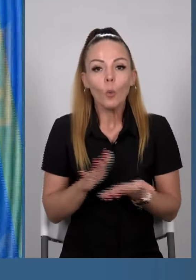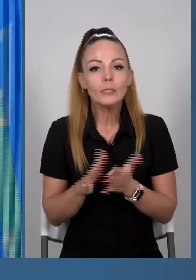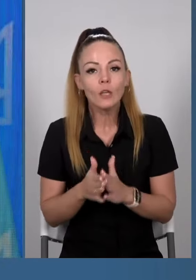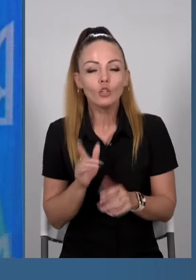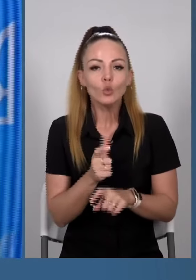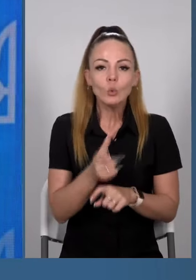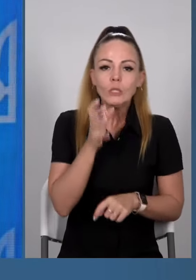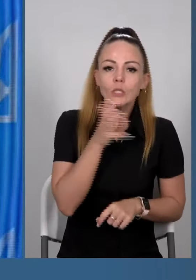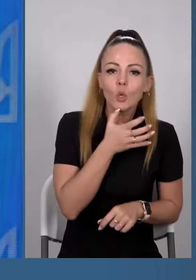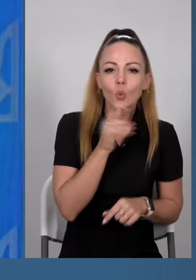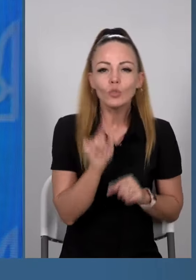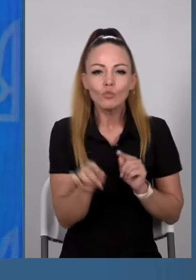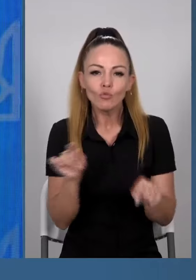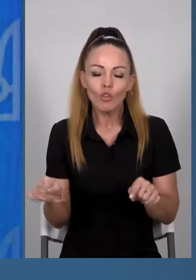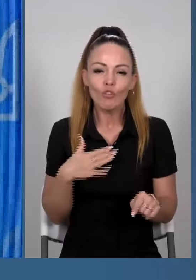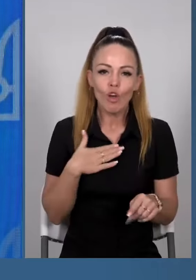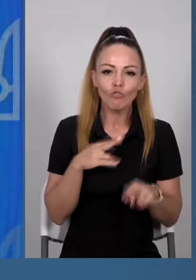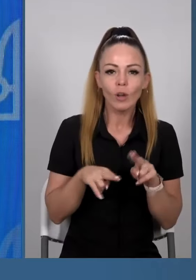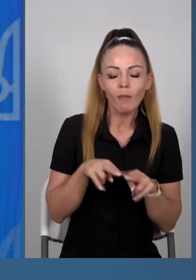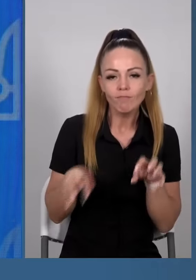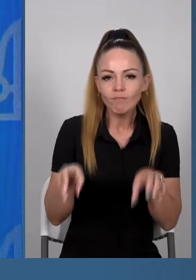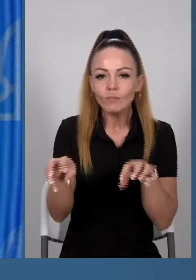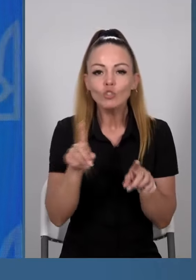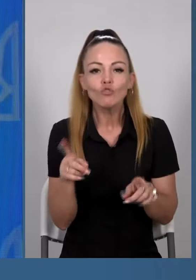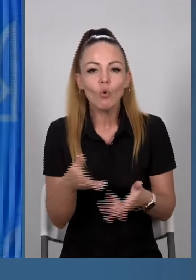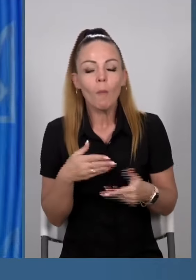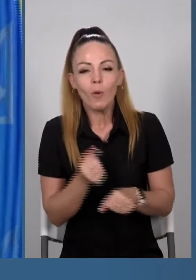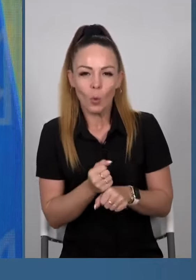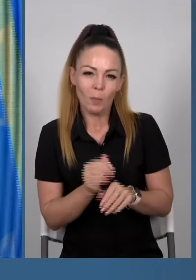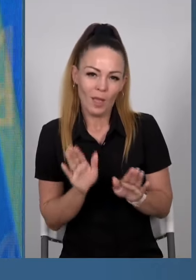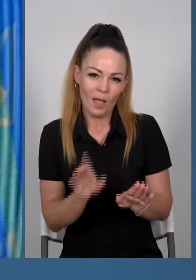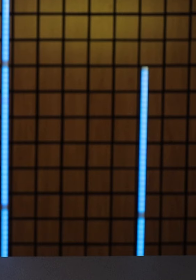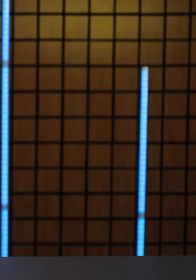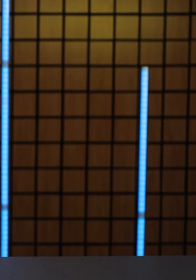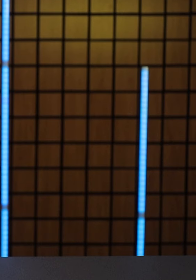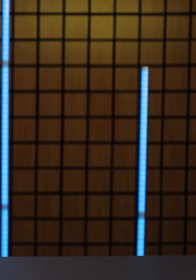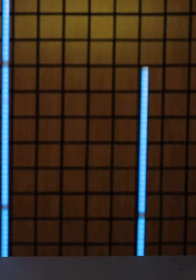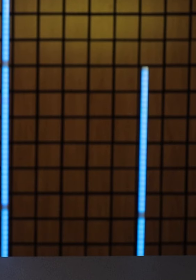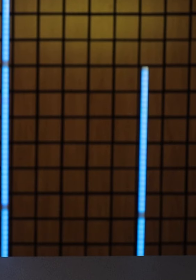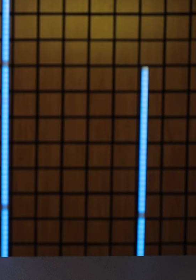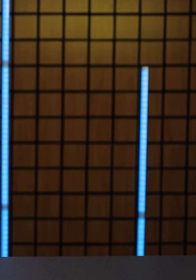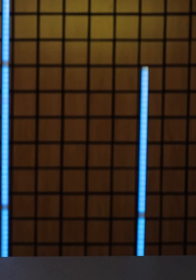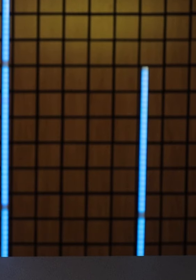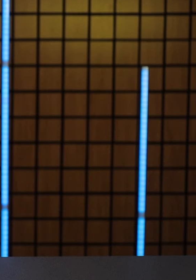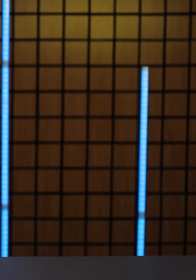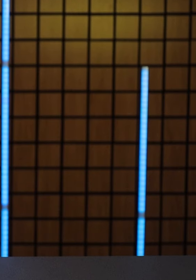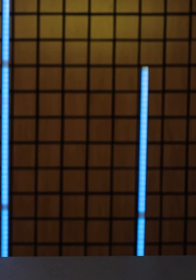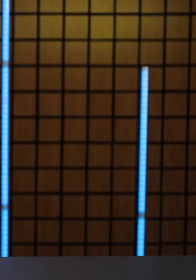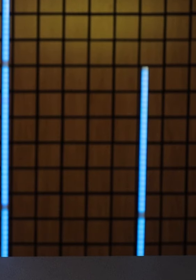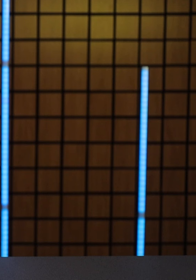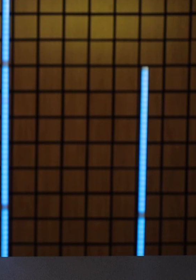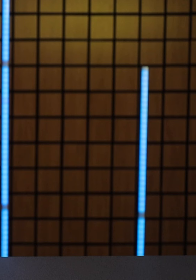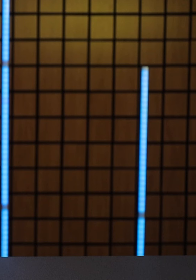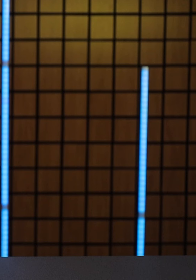серйозні ті чи інші наші споруди, і що ми там зараз робимо, хай це буде в тисячі. Операція Сил оборони у Курській